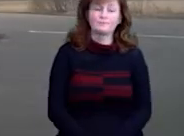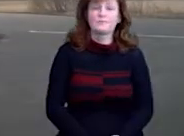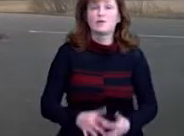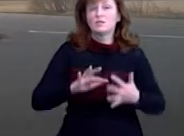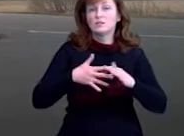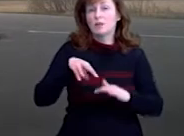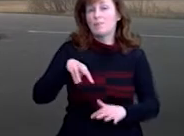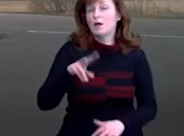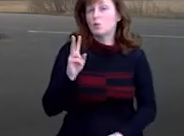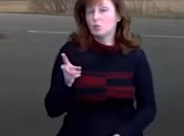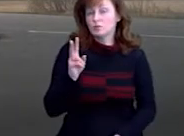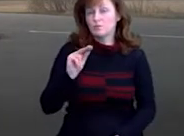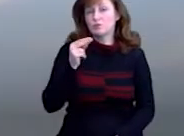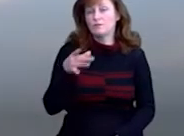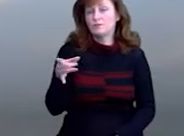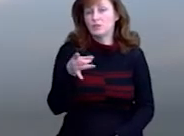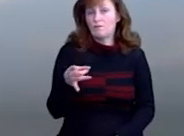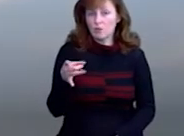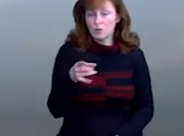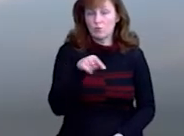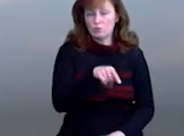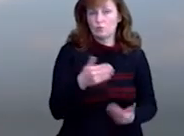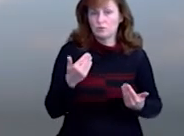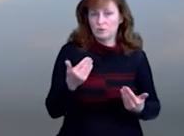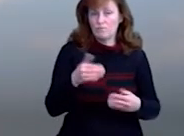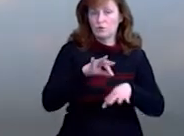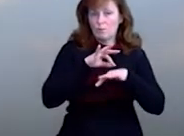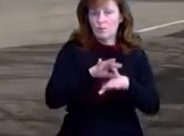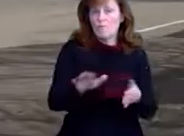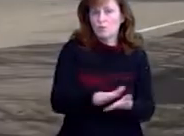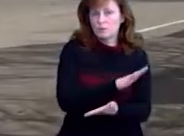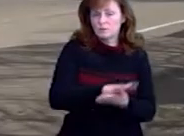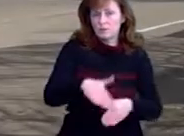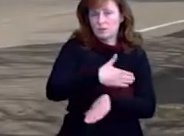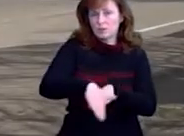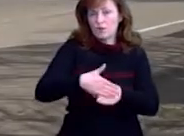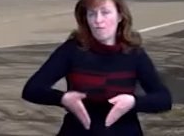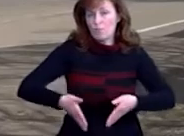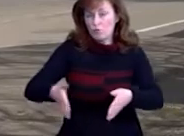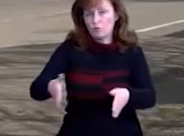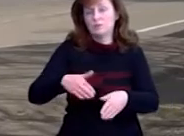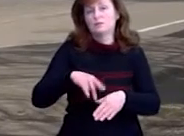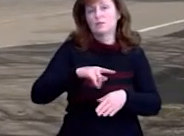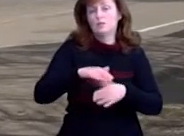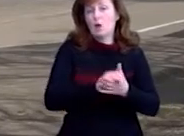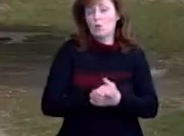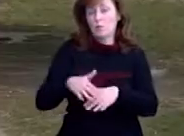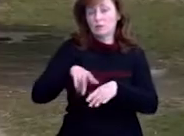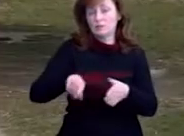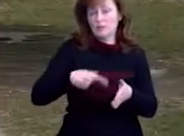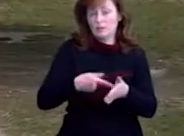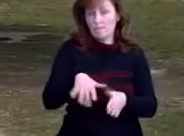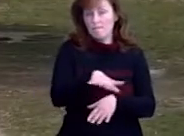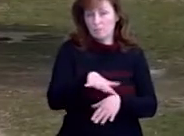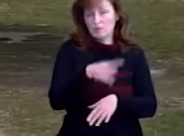Селище Михайло Коцюбинське Чернігівського району. Тут сьогодні проводять дезінфекцію вулиць та громадських місць. Одного із жителів цього